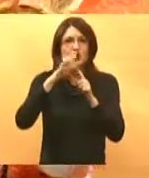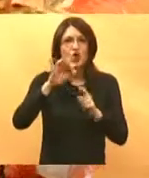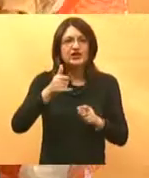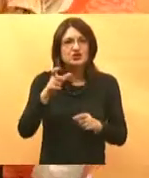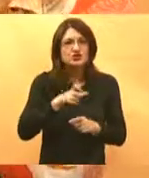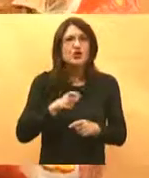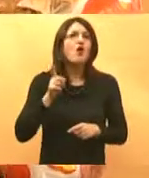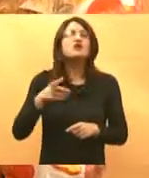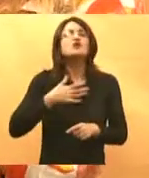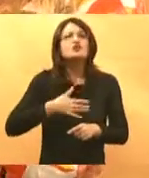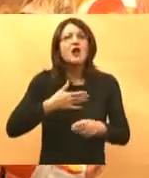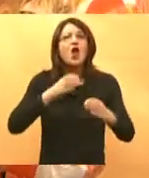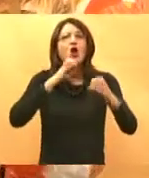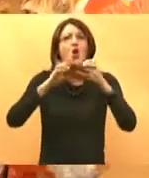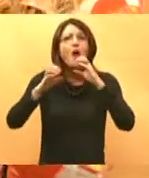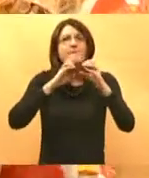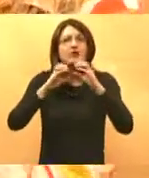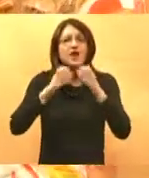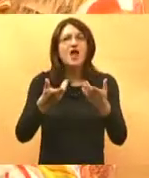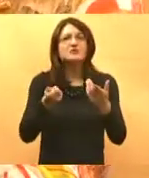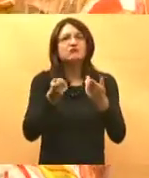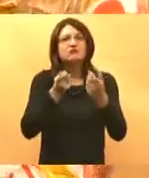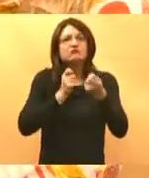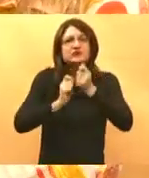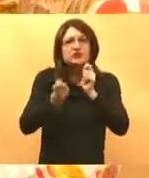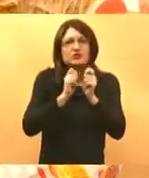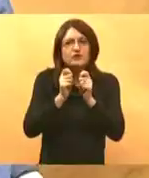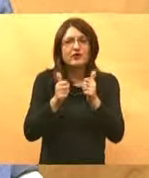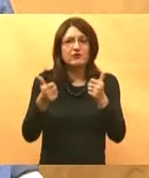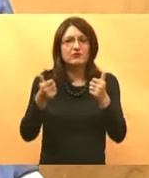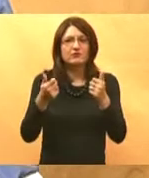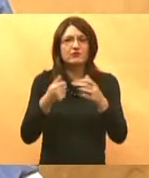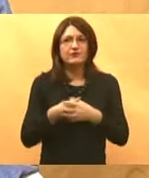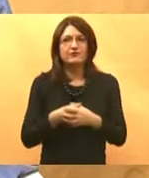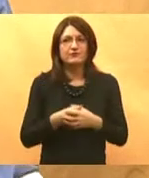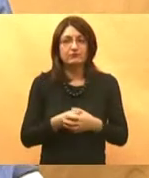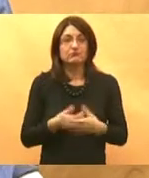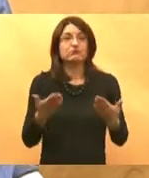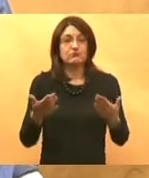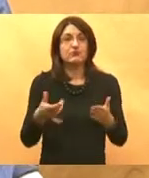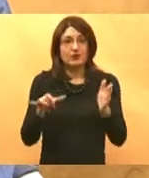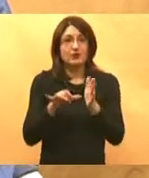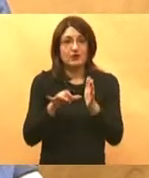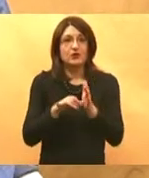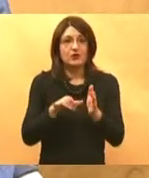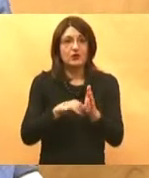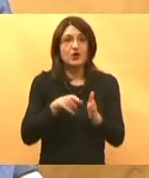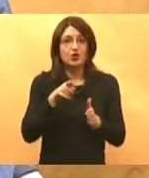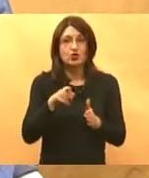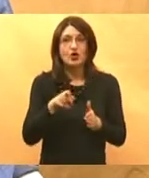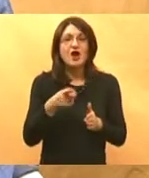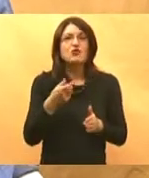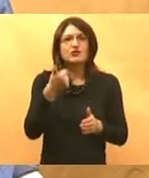Pa prepoznajem. Da, svažim se, apsolutno. Ja mislim da smo, bio bi red da smo prošli ono vrijeme kad je